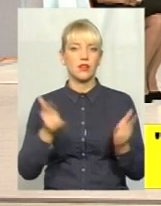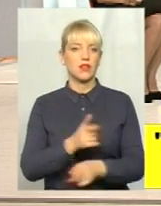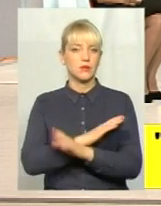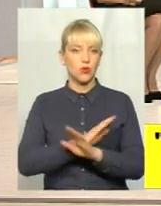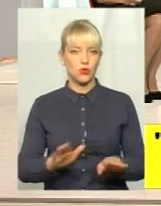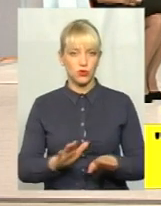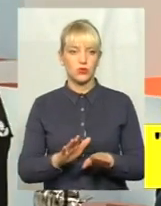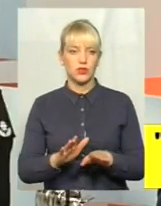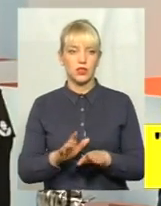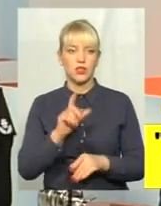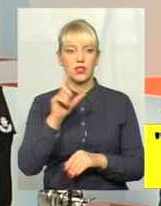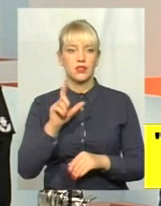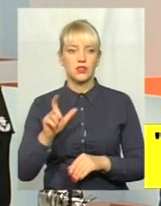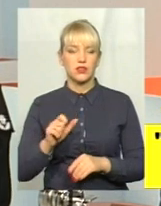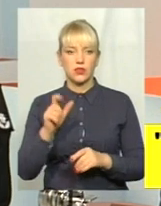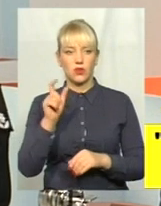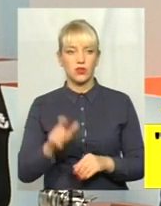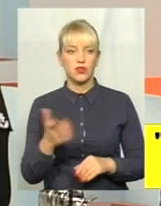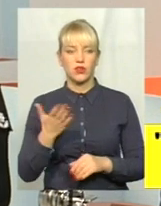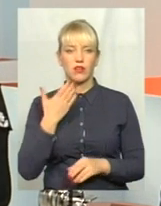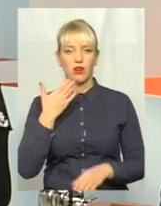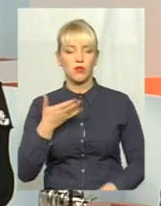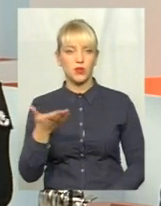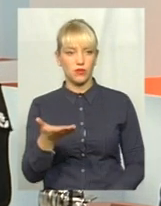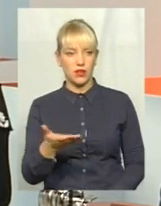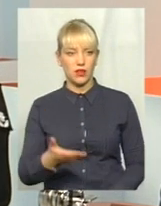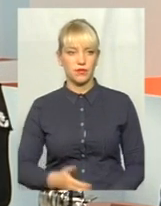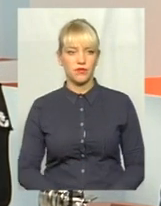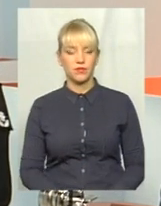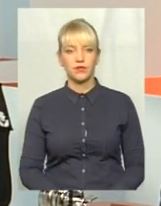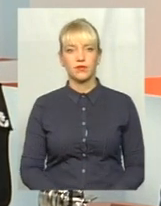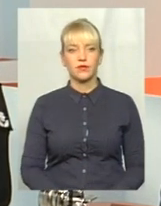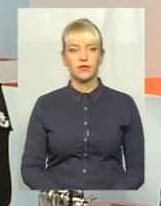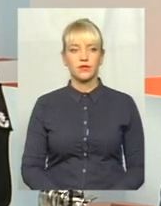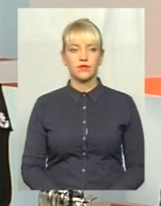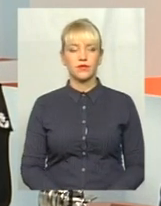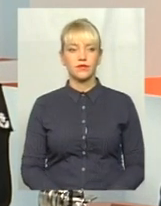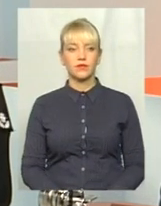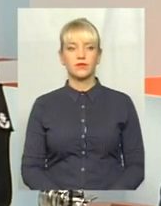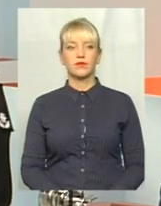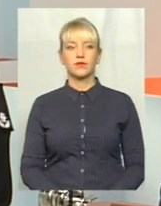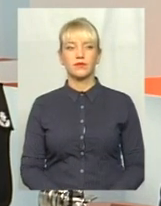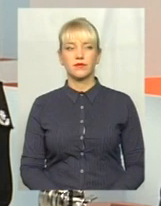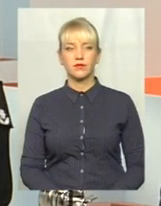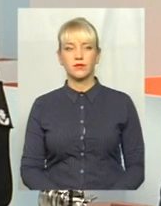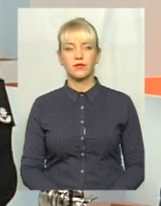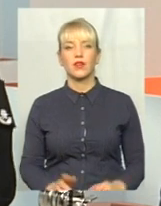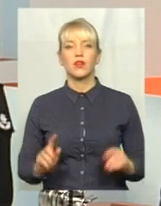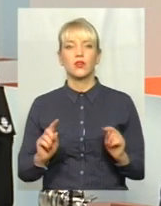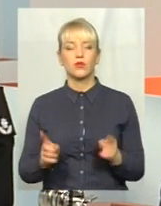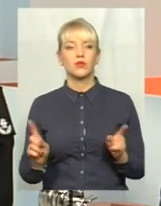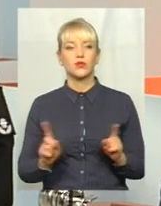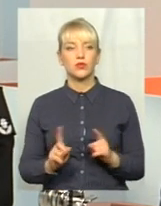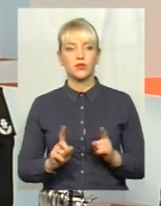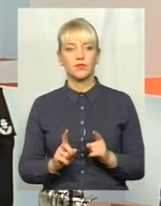людиною, яка коментувала. Пані Оленою. Так, з пані Оленою. В тому, що